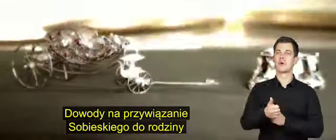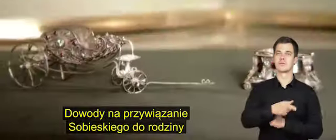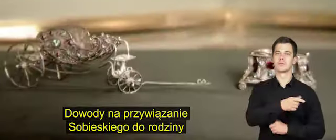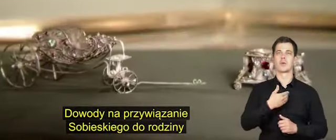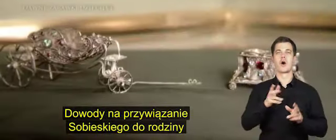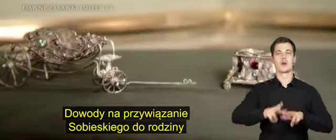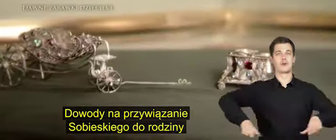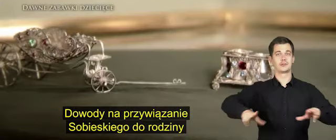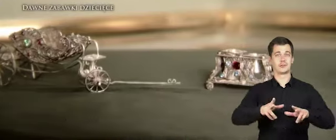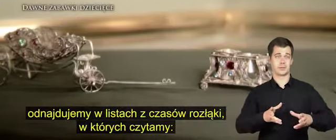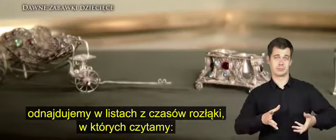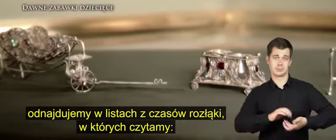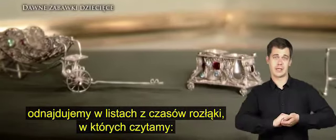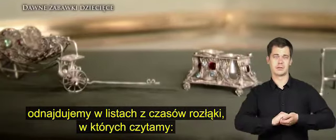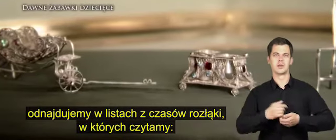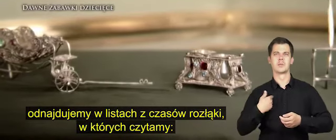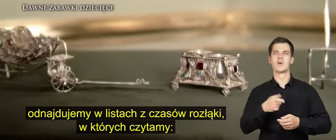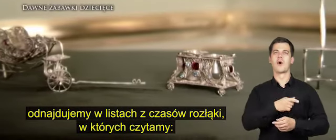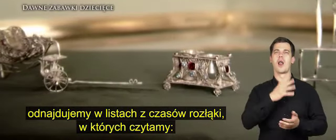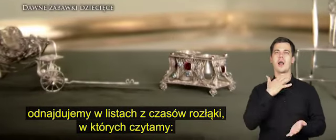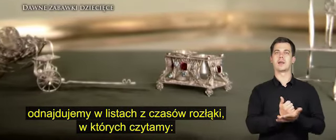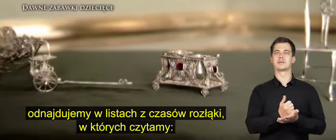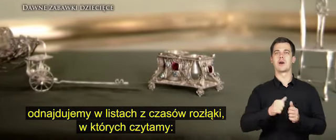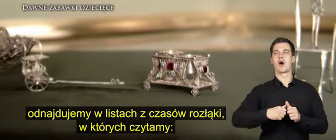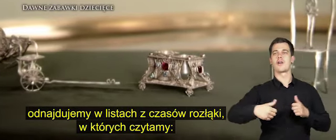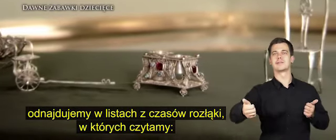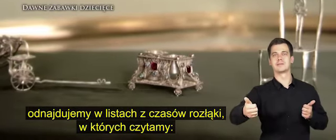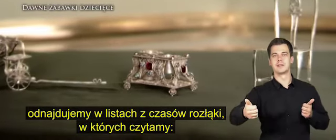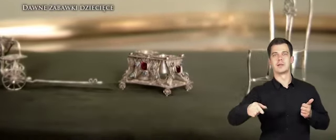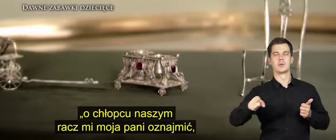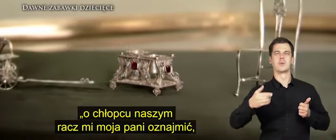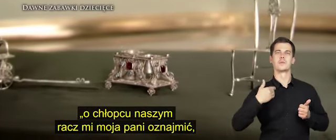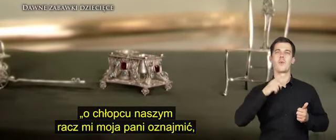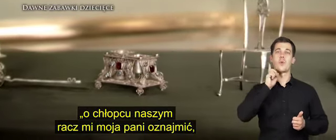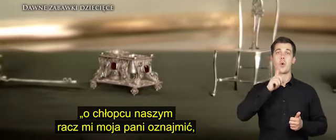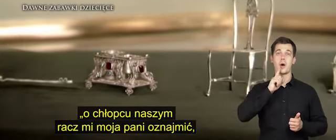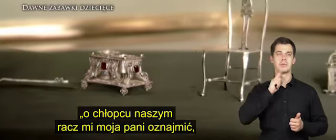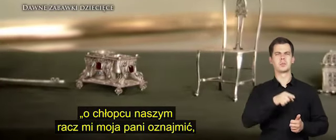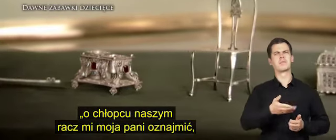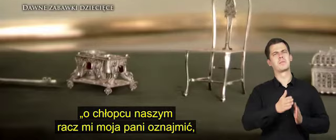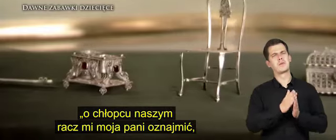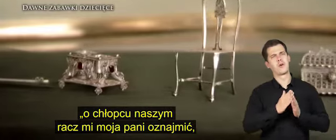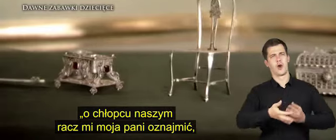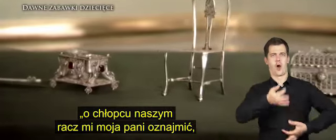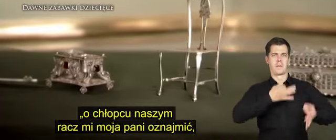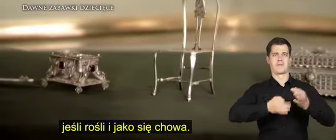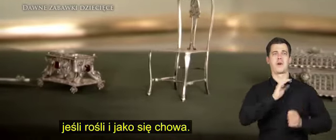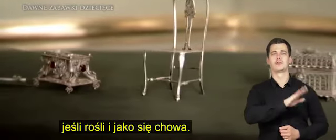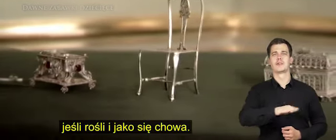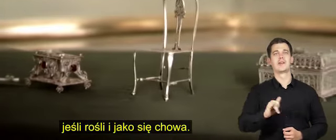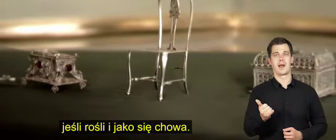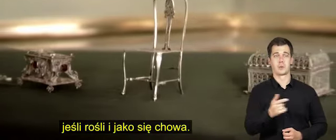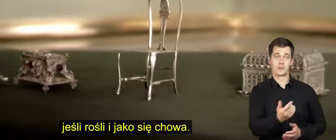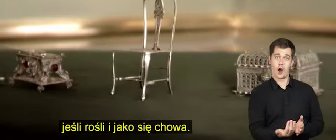przywiązanie sobieskiego do rodziny odnajdujemy w listach z czasów rozłąki, w których czytamy O chłopcu naszym racz mi moja panno oznajmić,